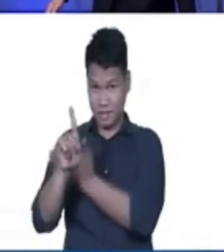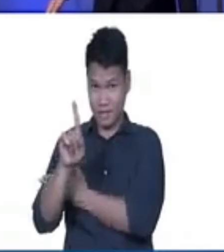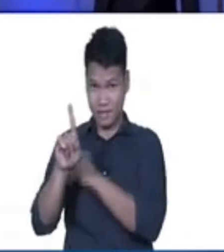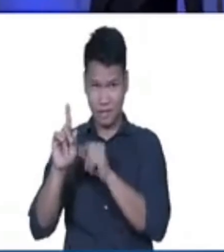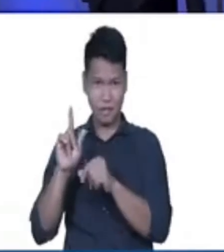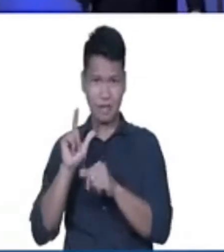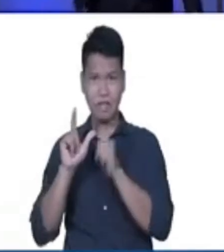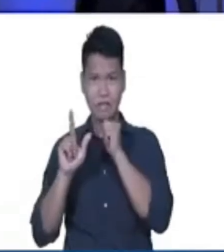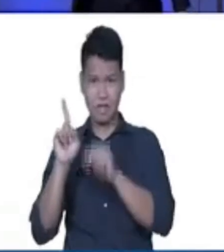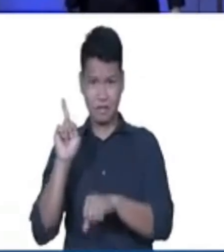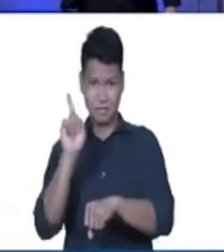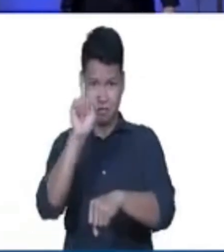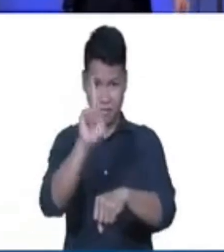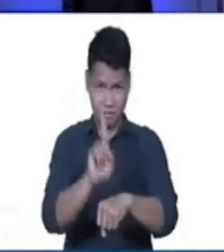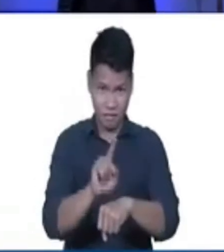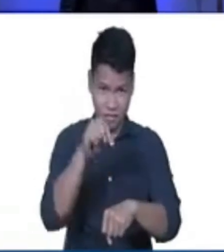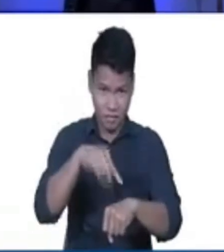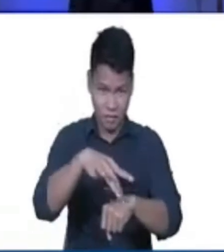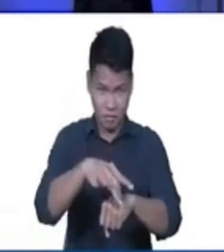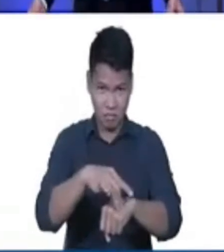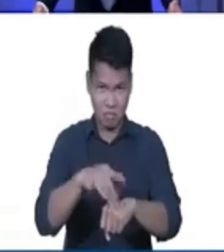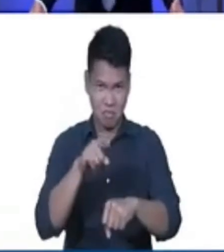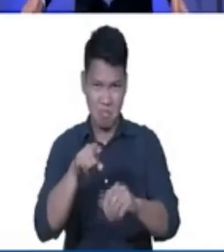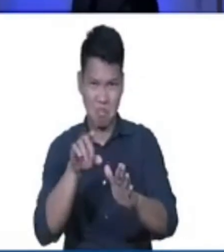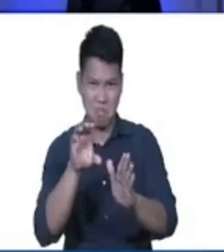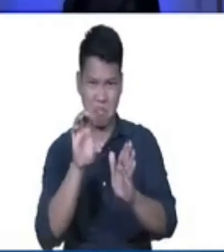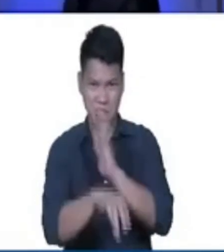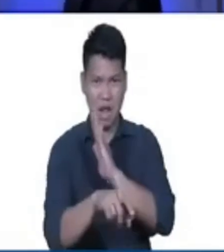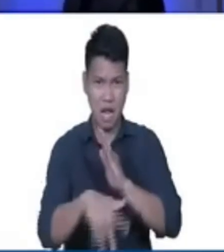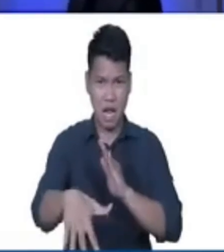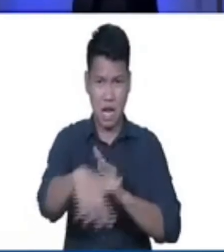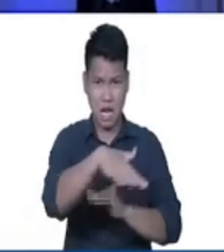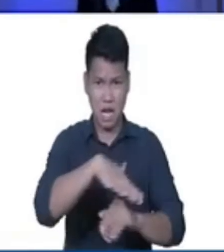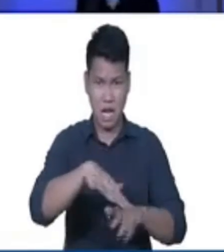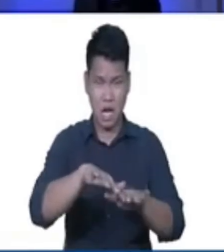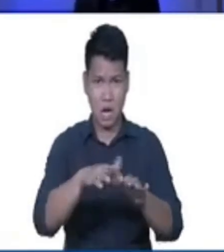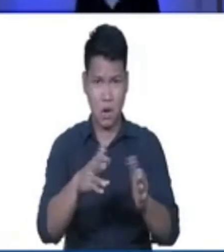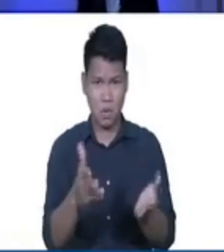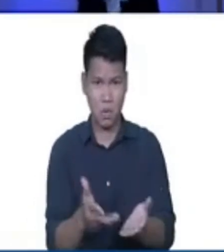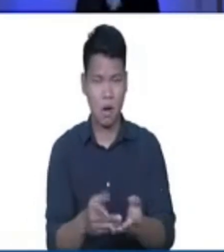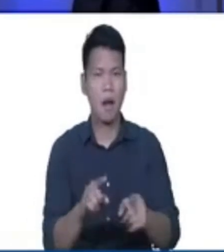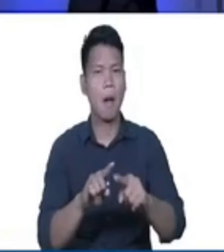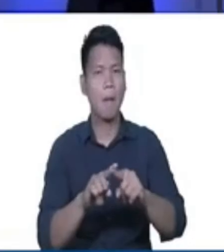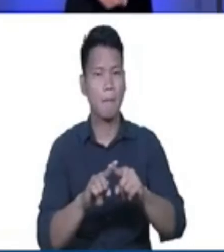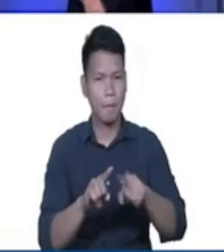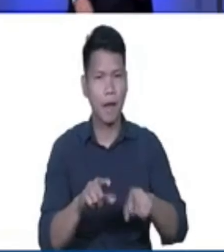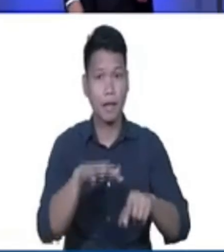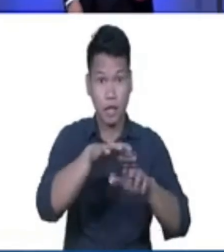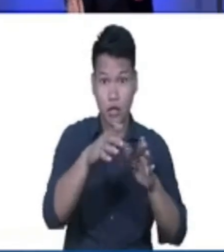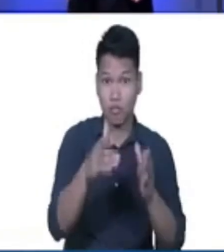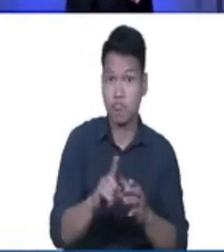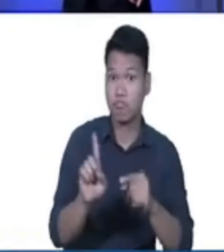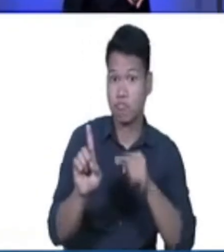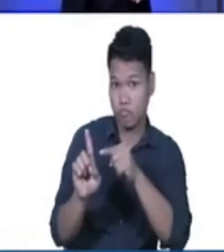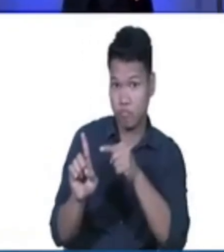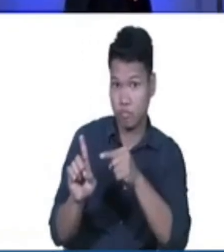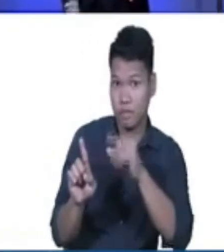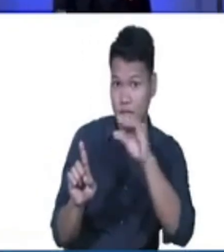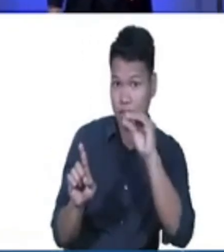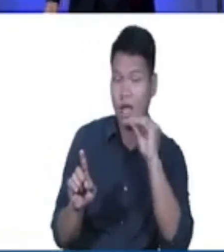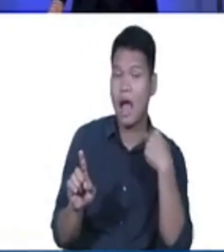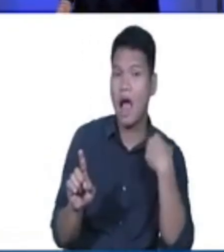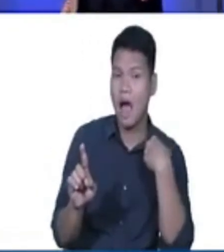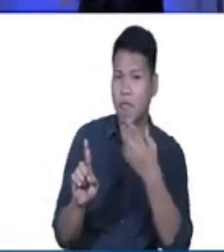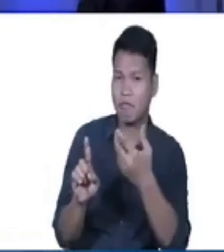into the world to condemn the world but that the world through His Son might